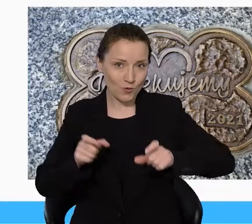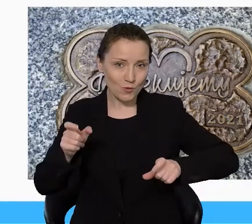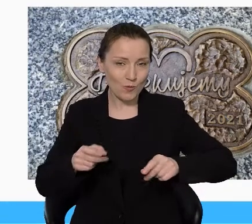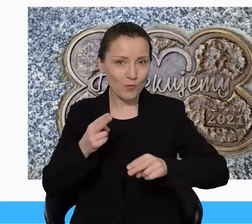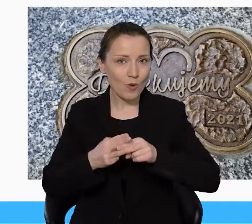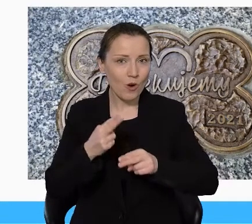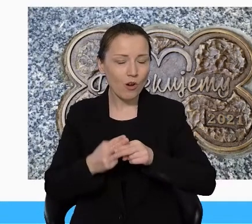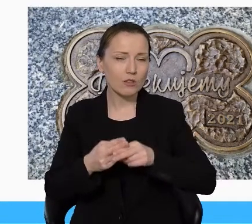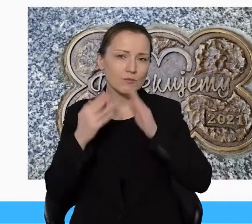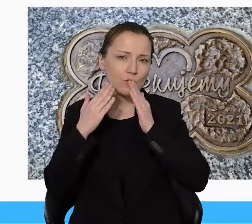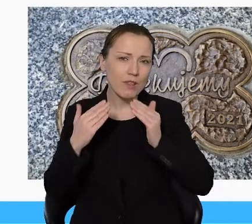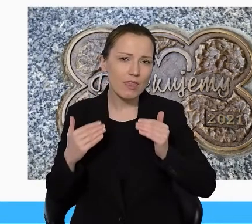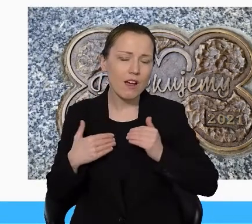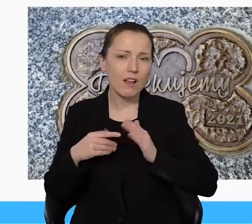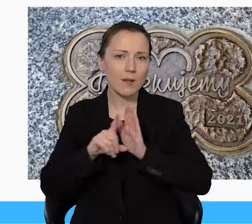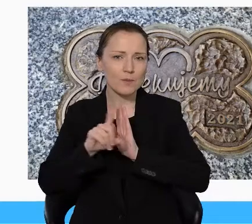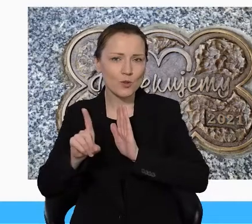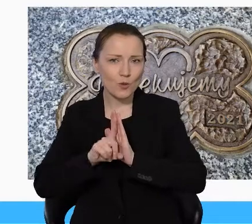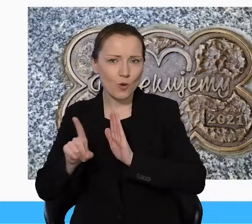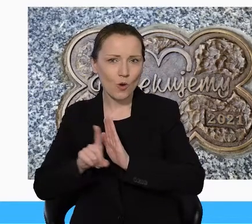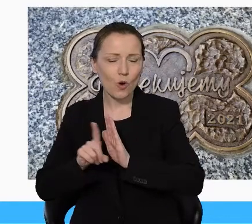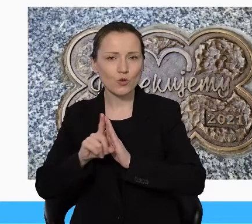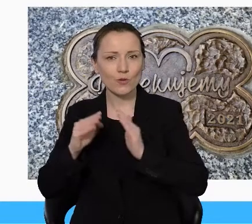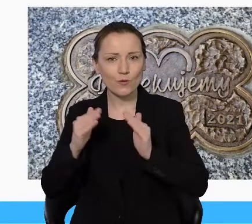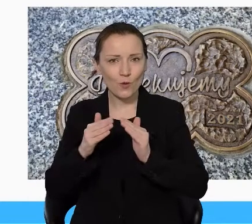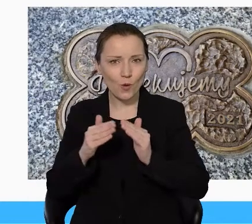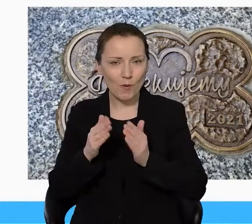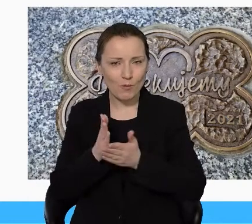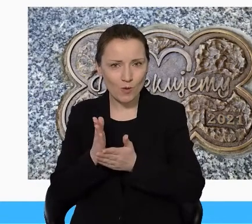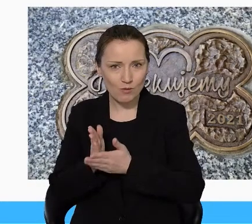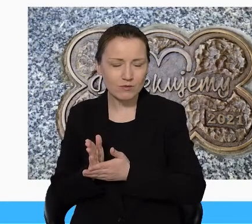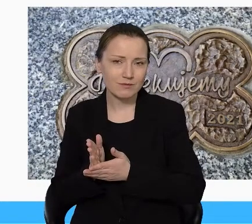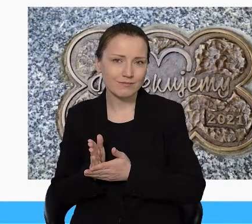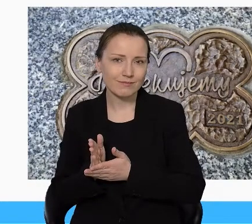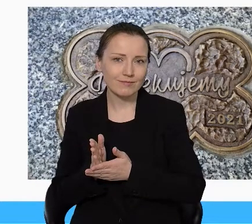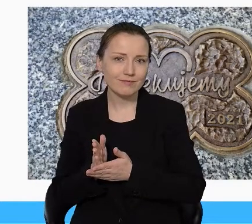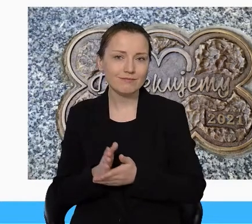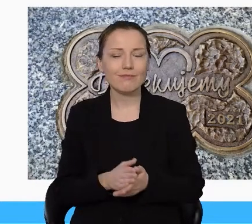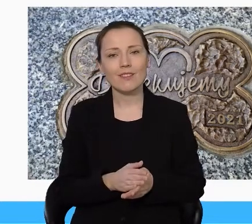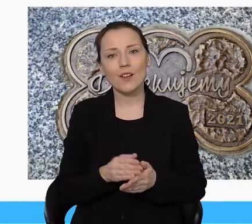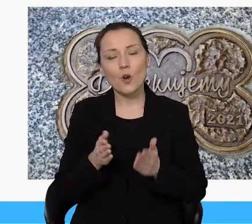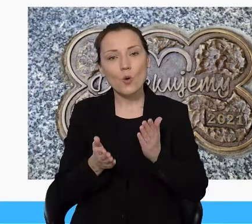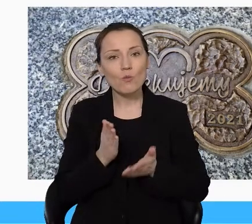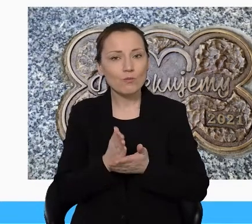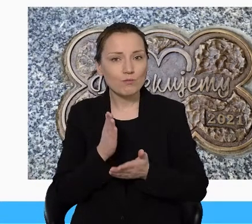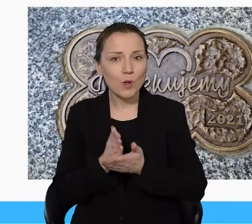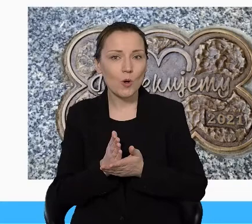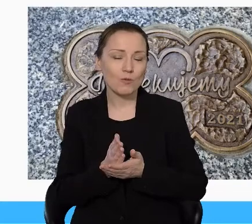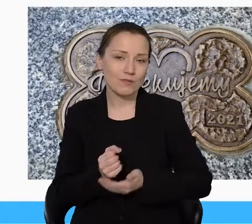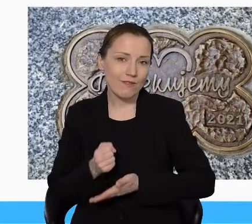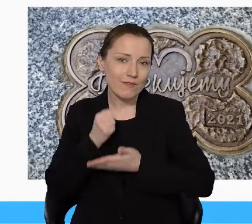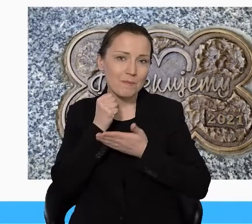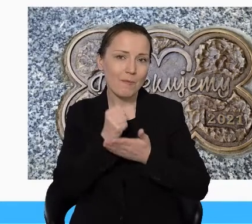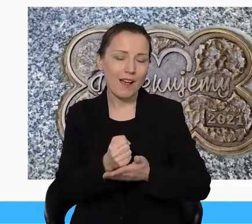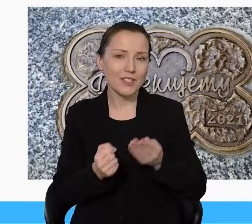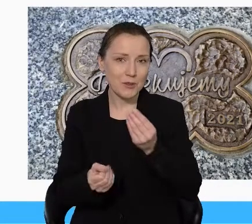przebywają, w szpitalach, w przychodniach, a także w domach. Czy ta pomoc w postaci wsparcia materialnego dla tych,